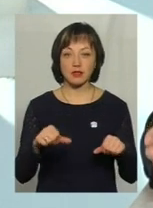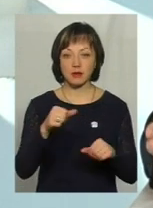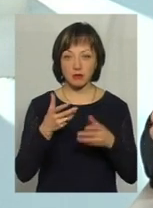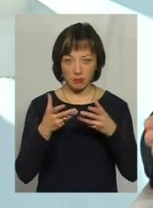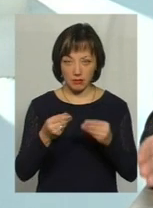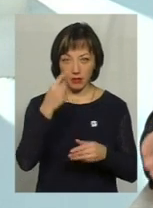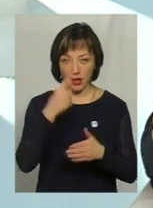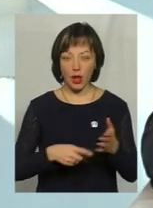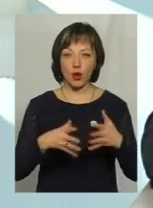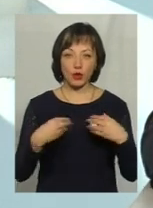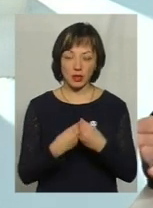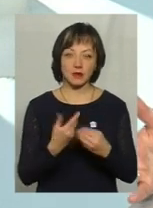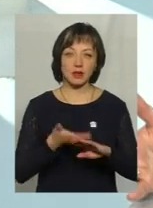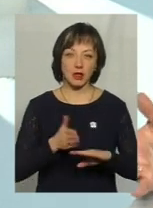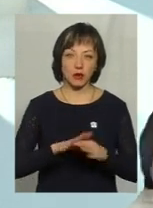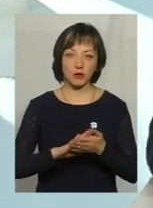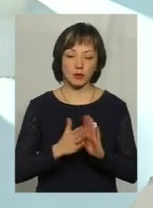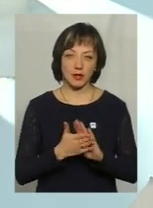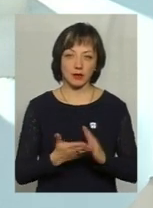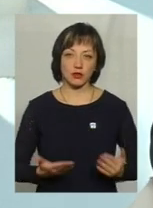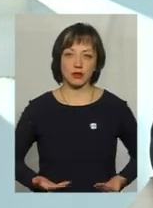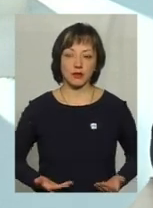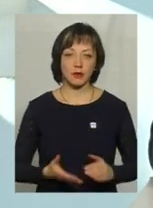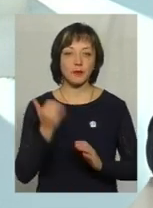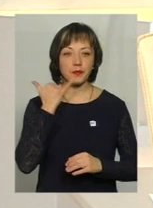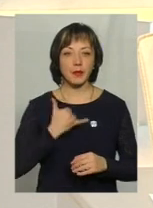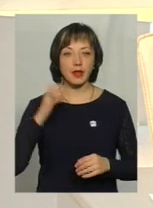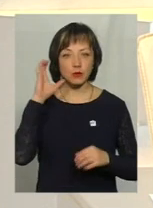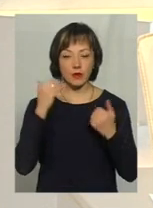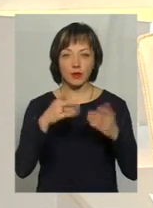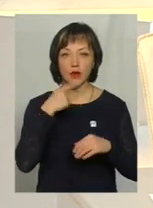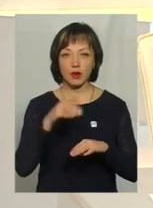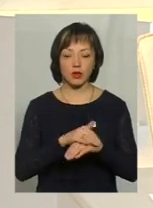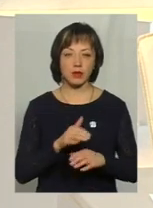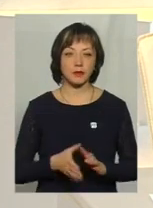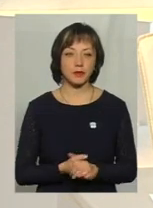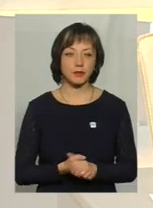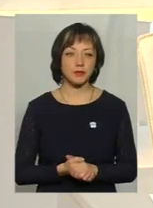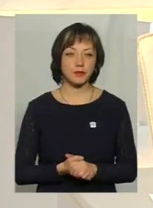що справді родина перебуває, в життєвих обставинах. Маємо дзвінок, слухаємо вас. Говоріть, будь ласка.